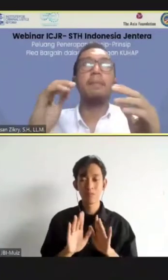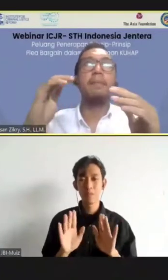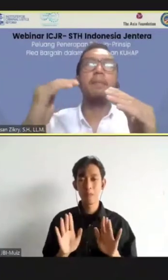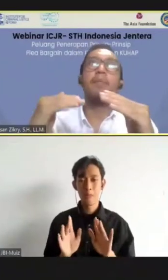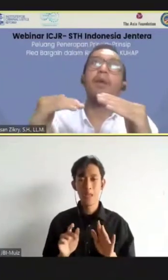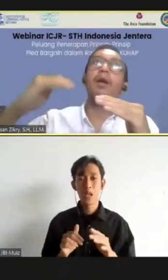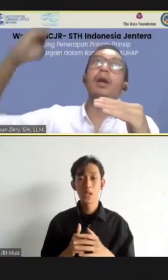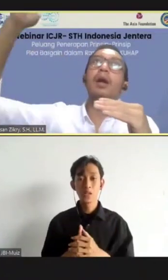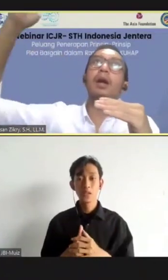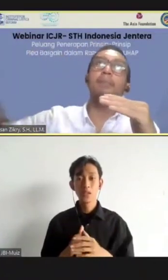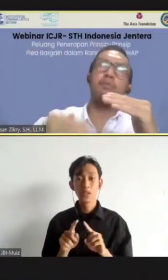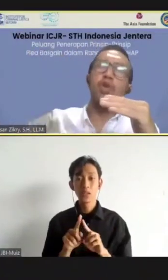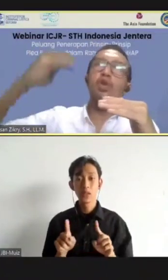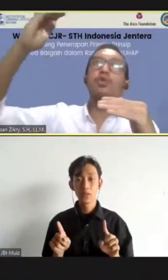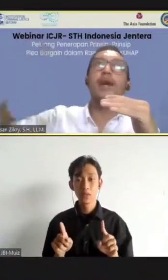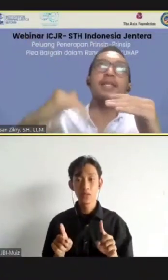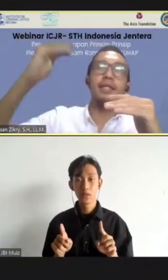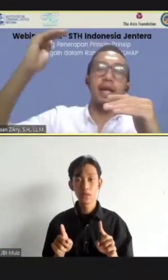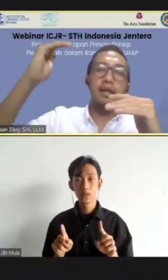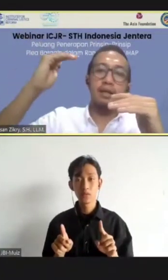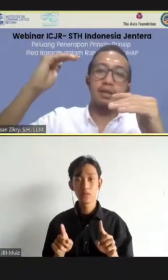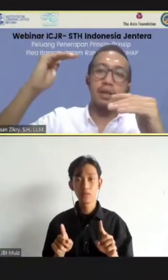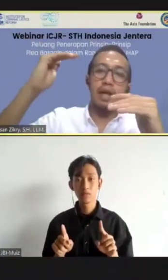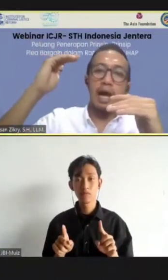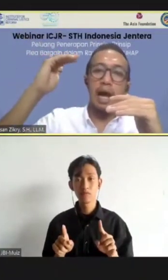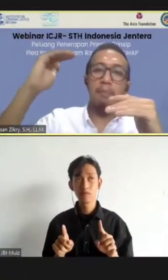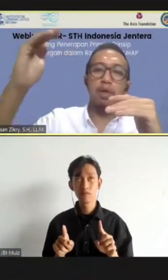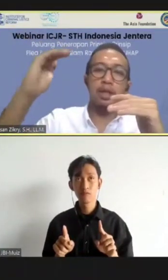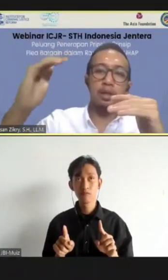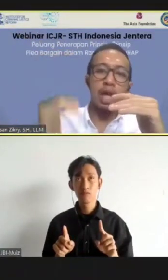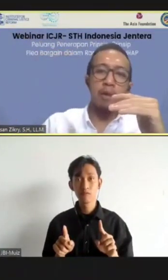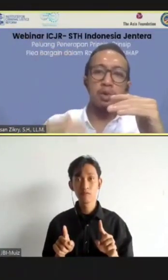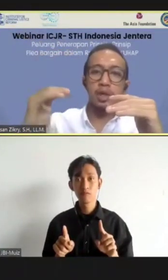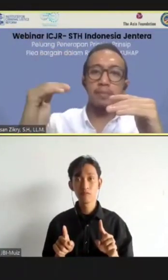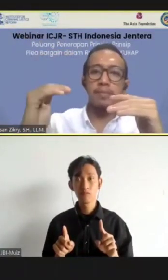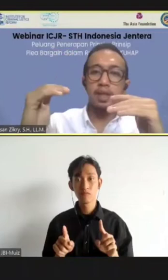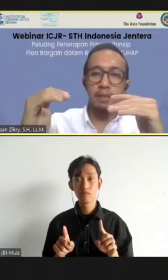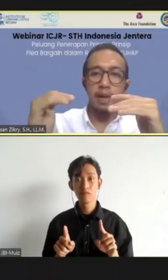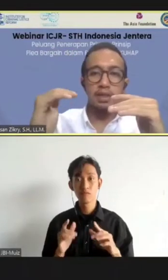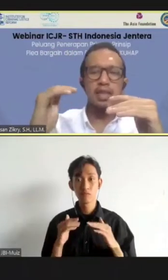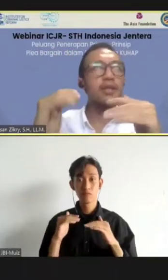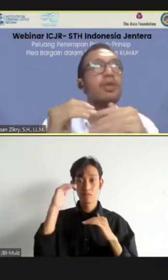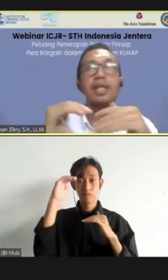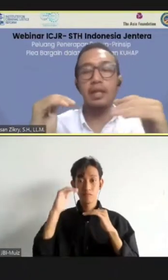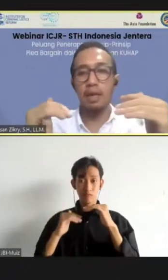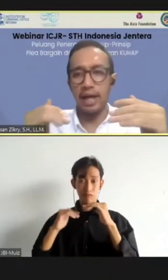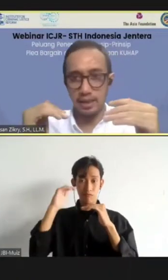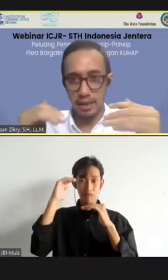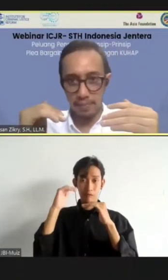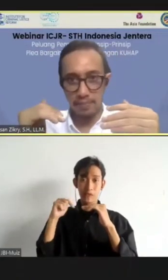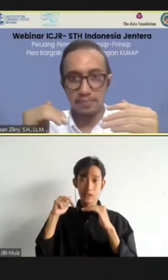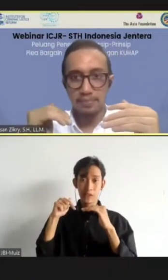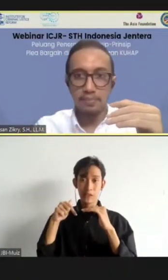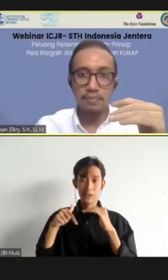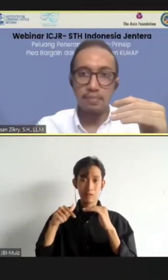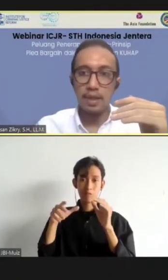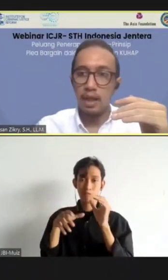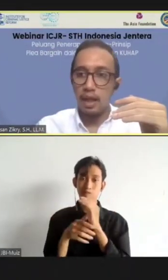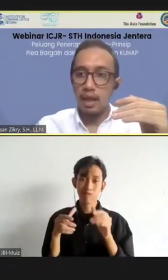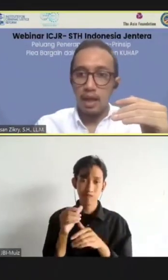fluktuasinya, upward atau downward departure-nya itu tidak terlalu ekstrim.